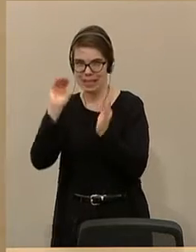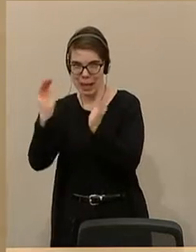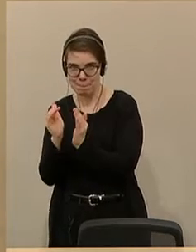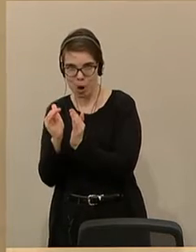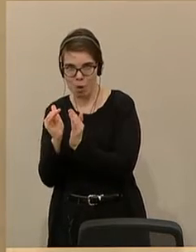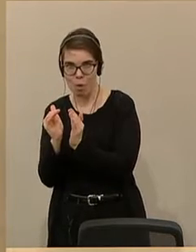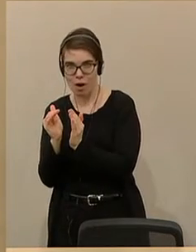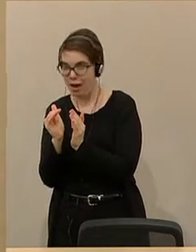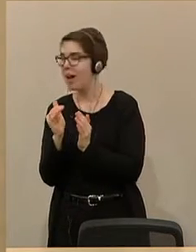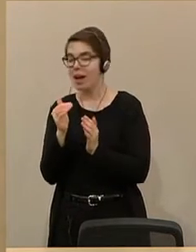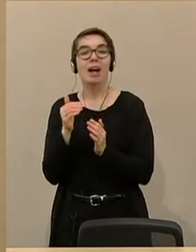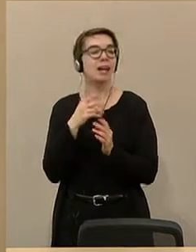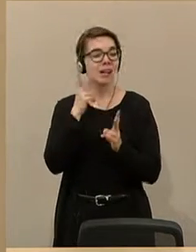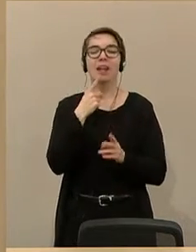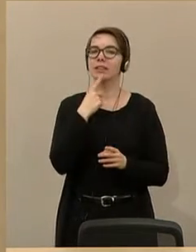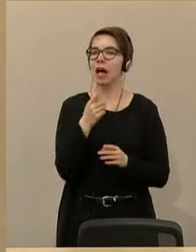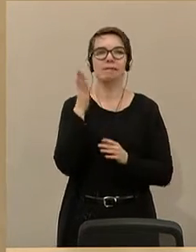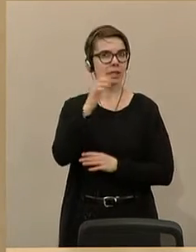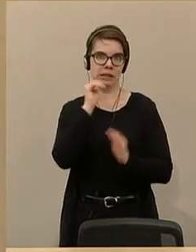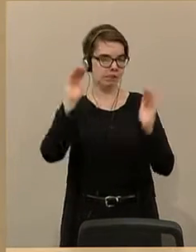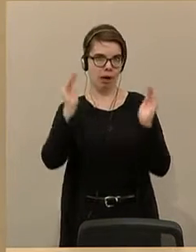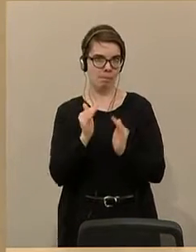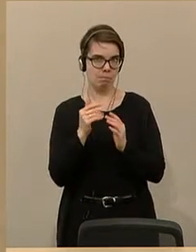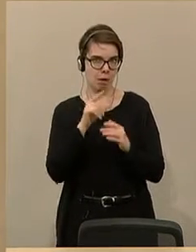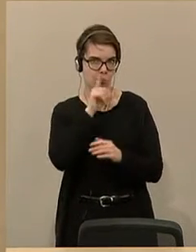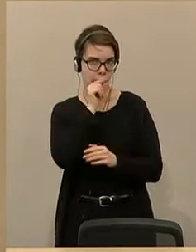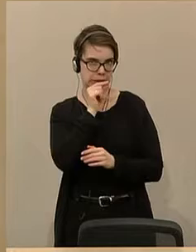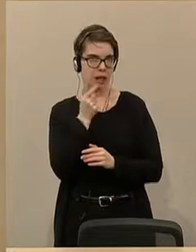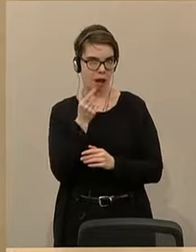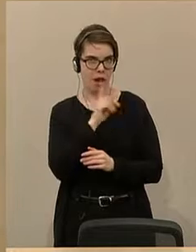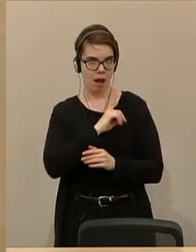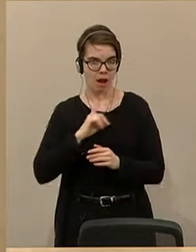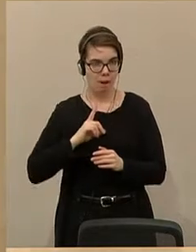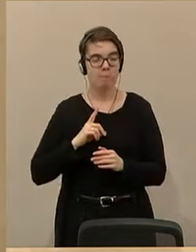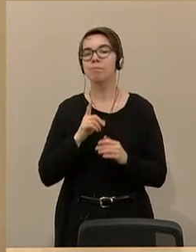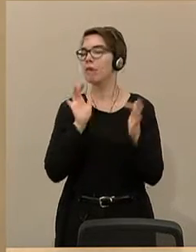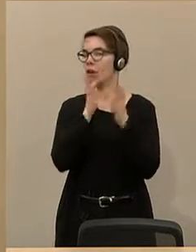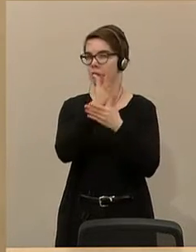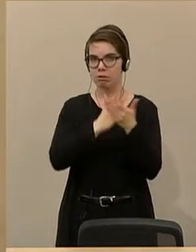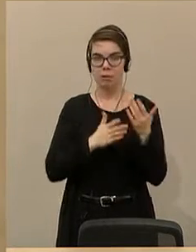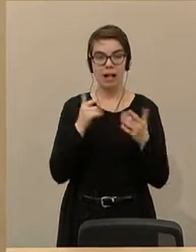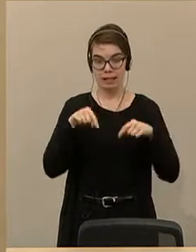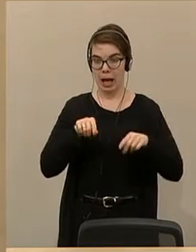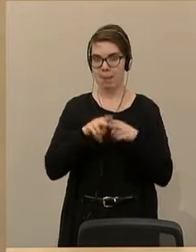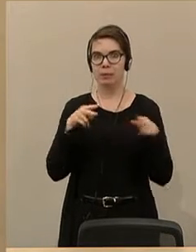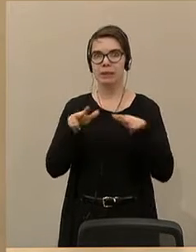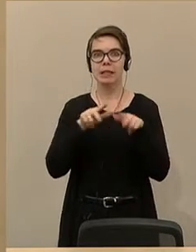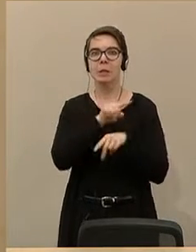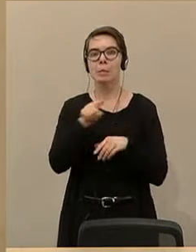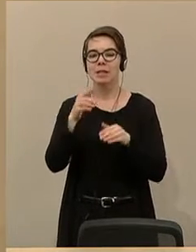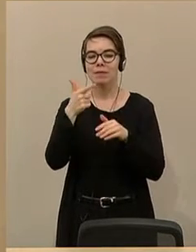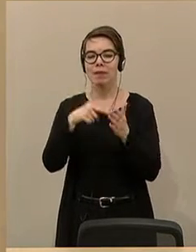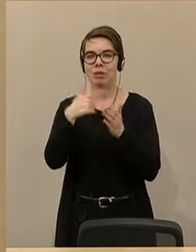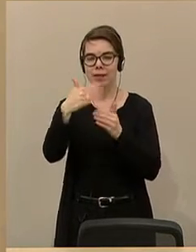keinem Abbau bei der Polizei kommt. Im Gegenteil, diese Bundesregierung arbeitet bereits jetzt daran, bis Ende 2022